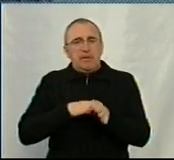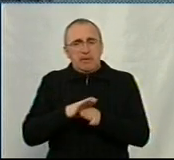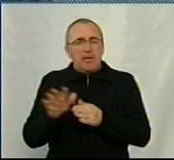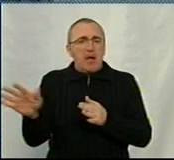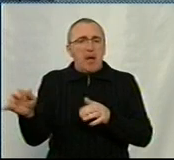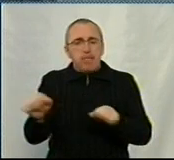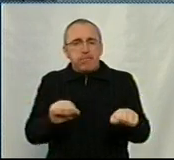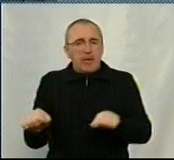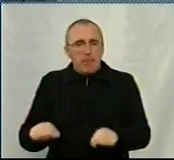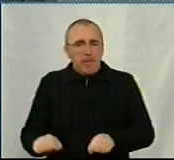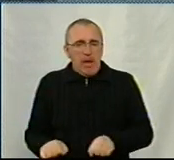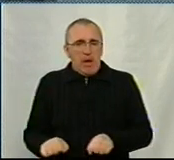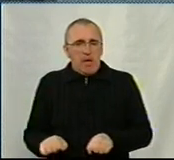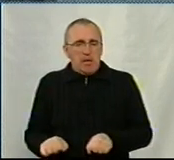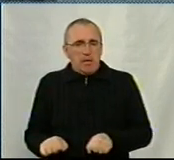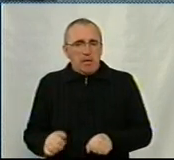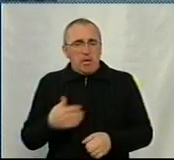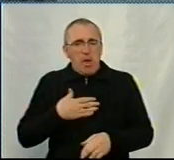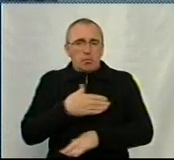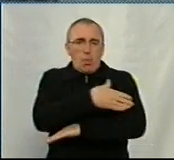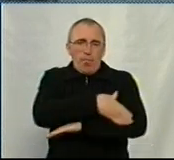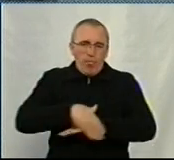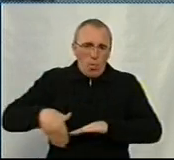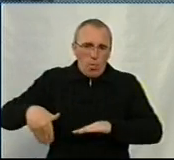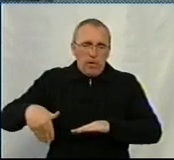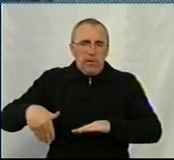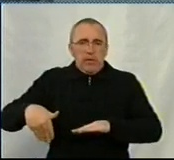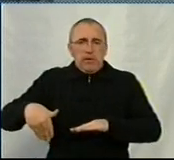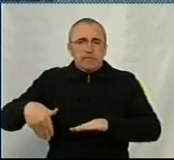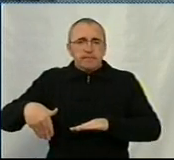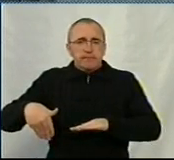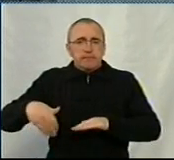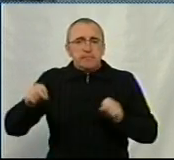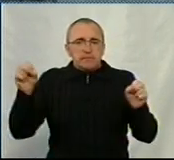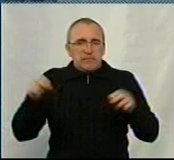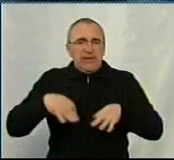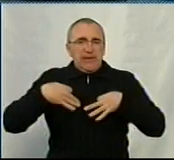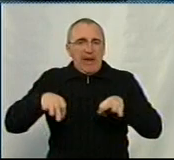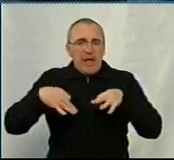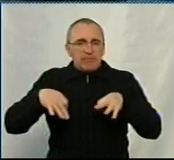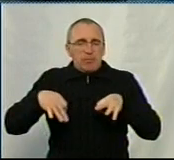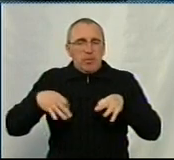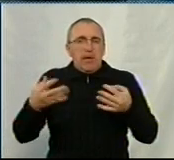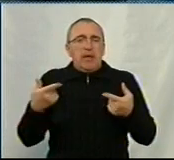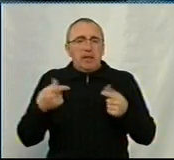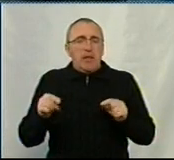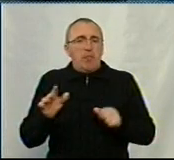прибирання наших вулиць спеціальним транспортом, де